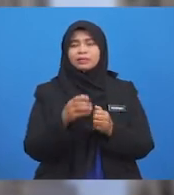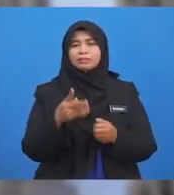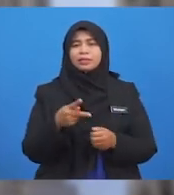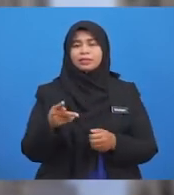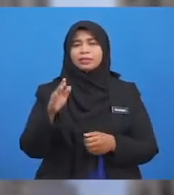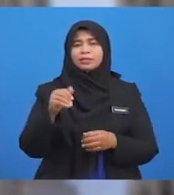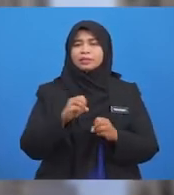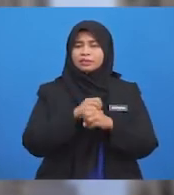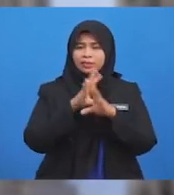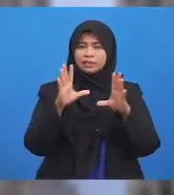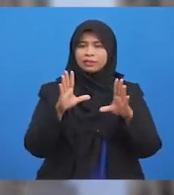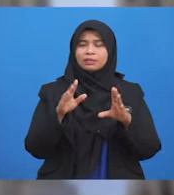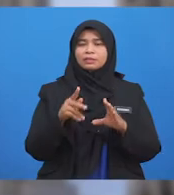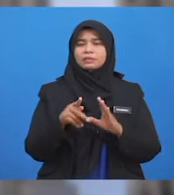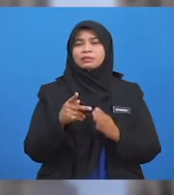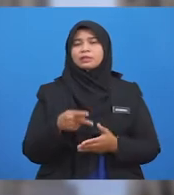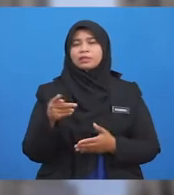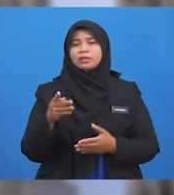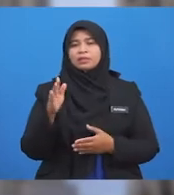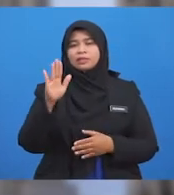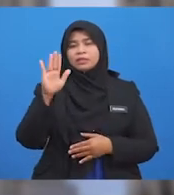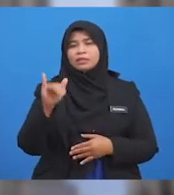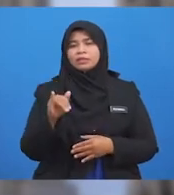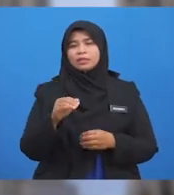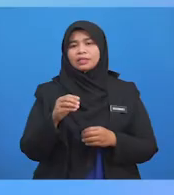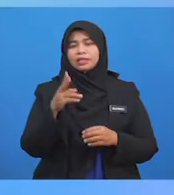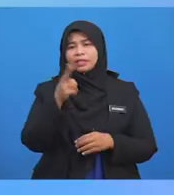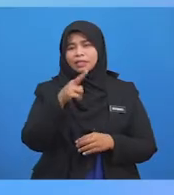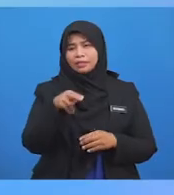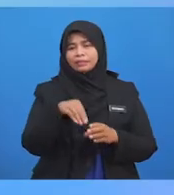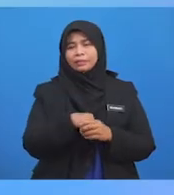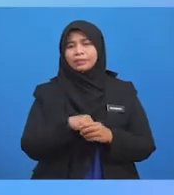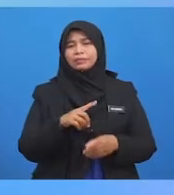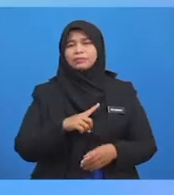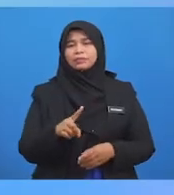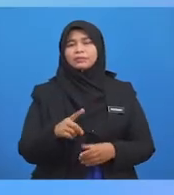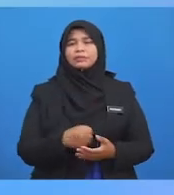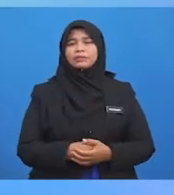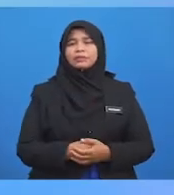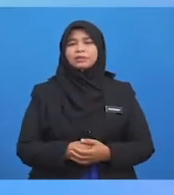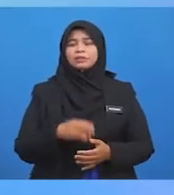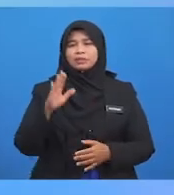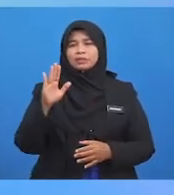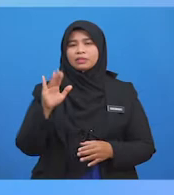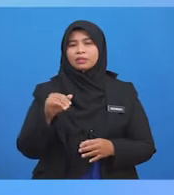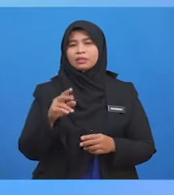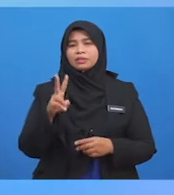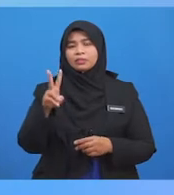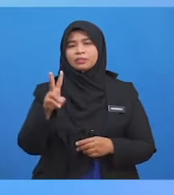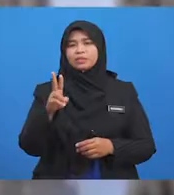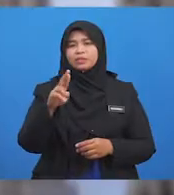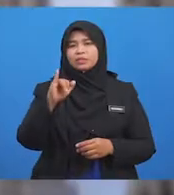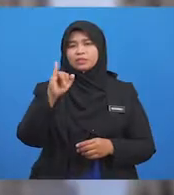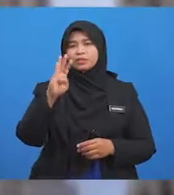Yang Jelas Pengharamannya Dalam Islam Kedua Transaksi Yang Melibatkan Ribah